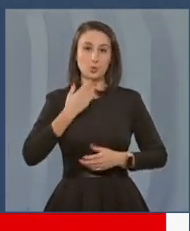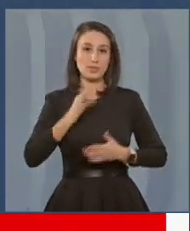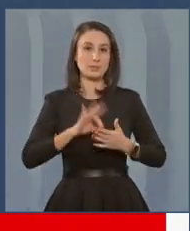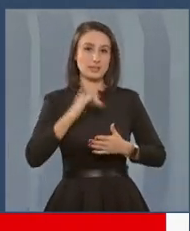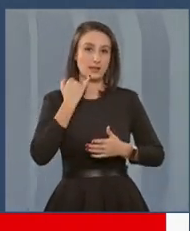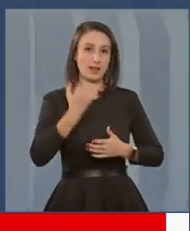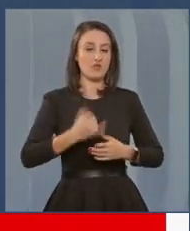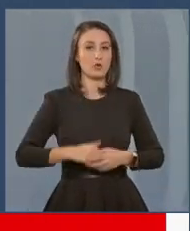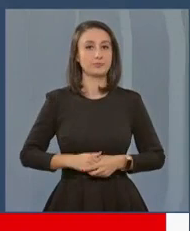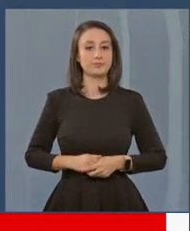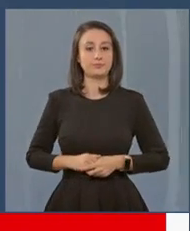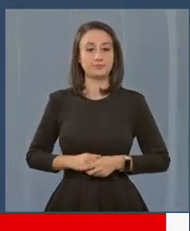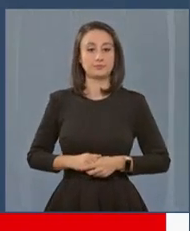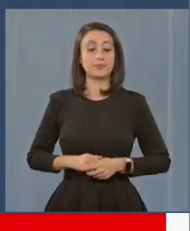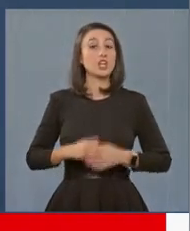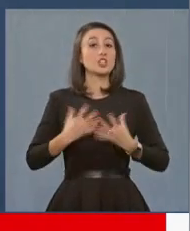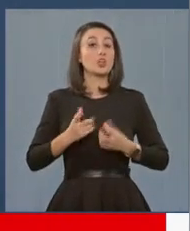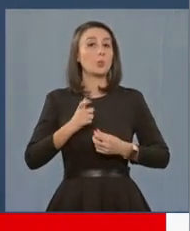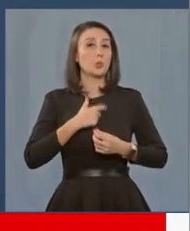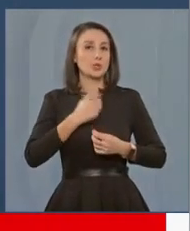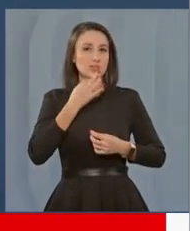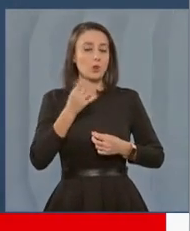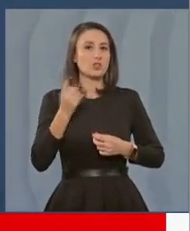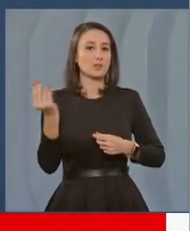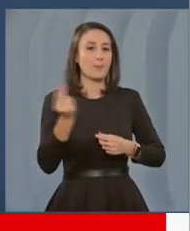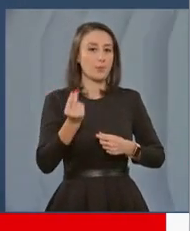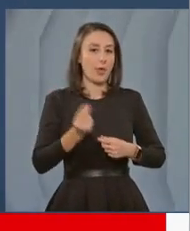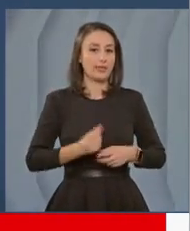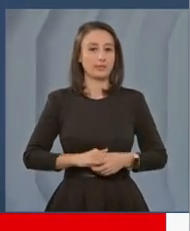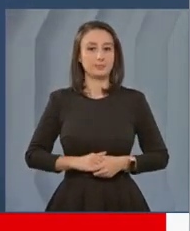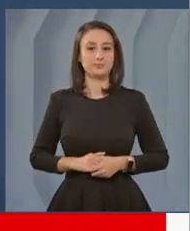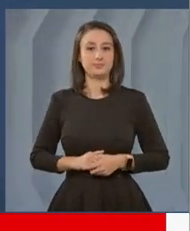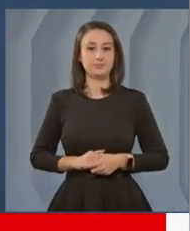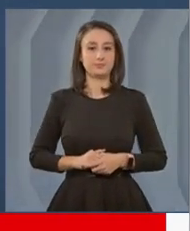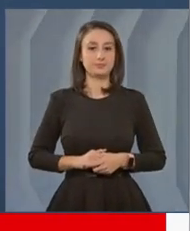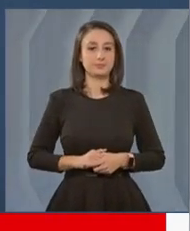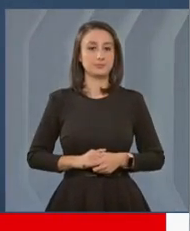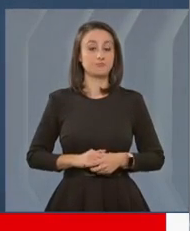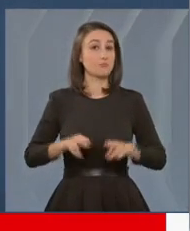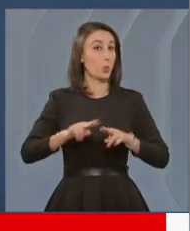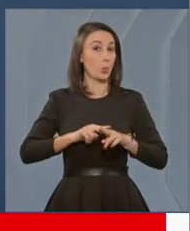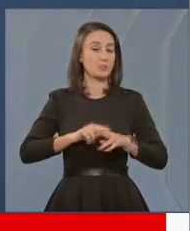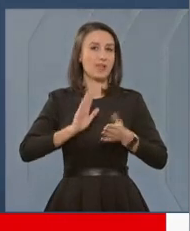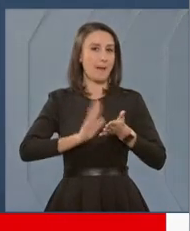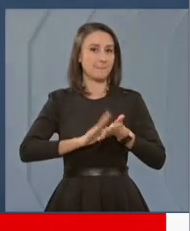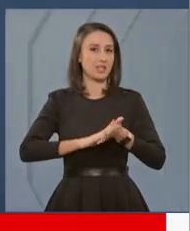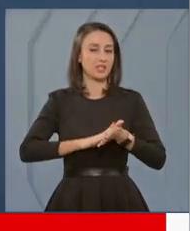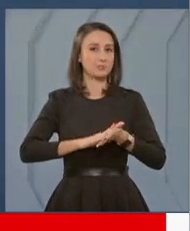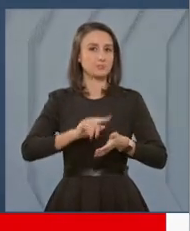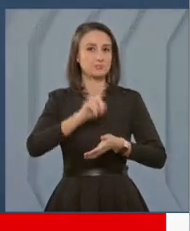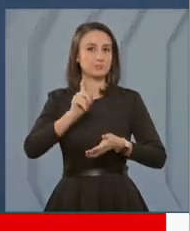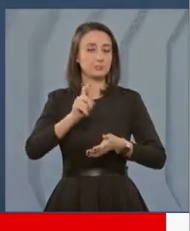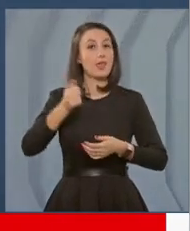ne sunteți. Bună dimineața. Așadar, ce ne puteți spune despre acest proiect inițiat de Ministerul Finanțelor? Cum se va aplica până la urmă măsura?